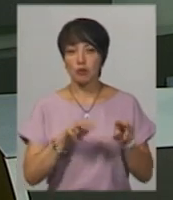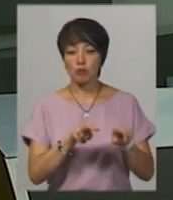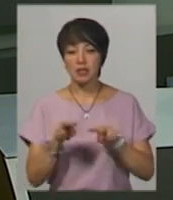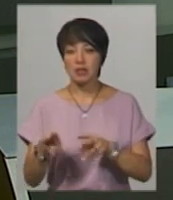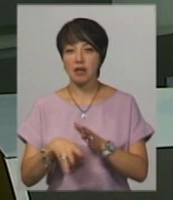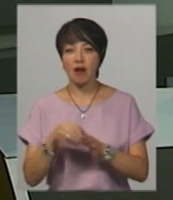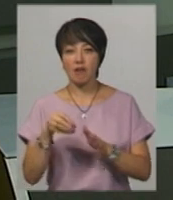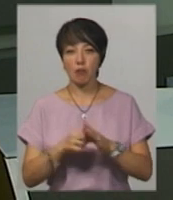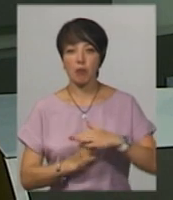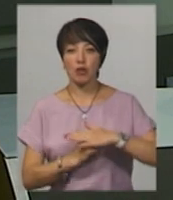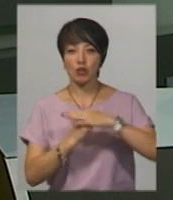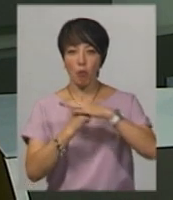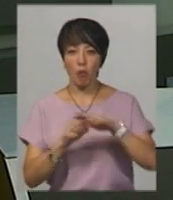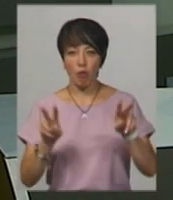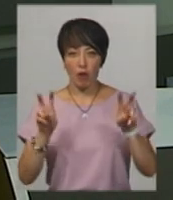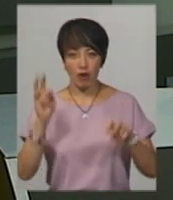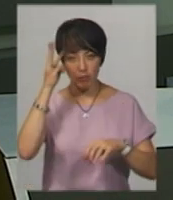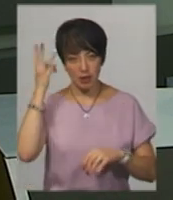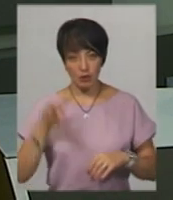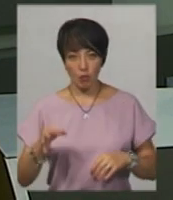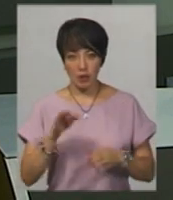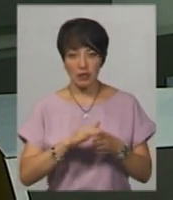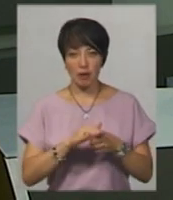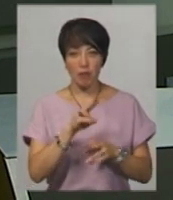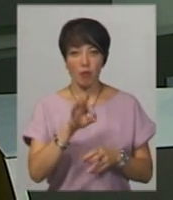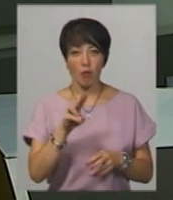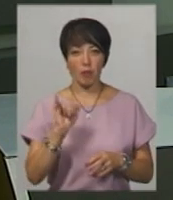виборами громадянської мережі опора Хмельницької області Андрій Попик.